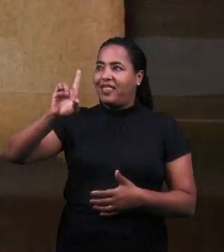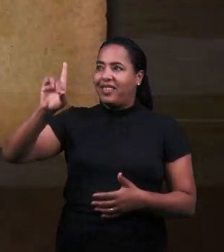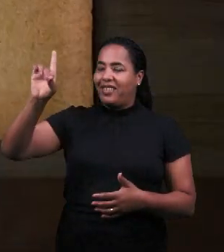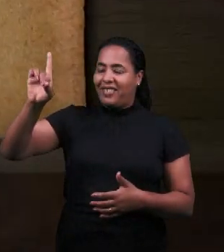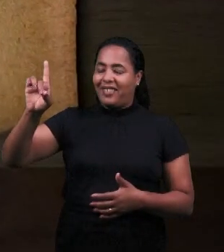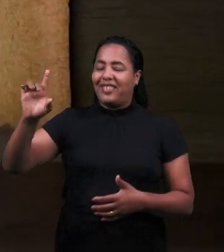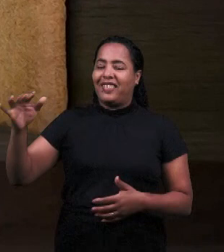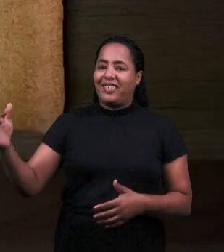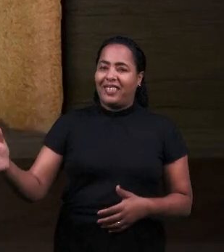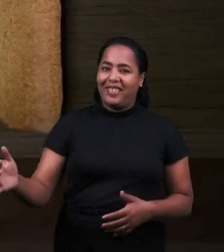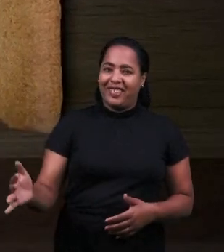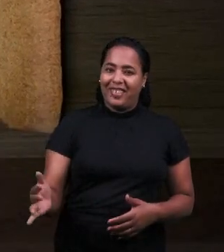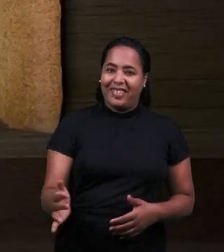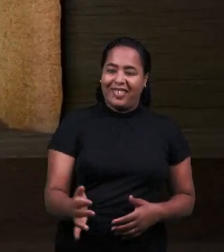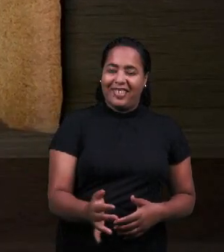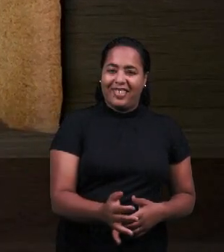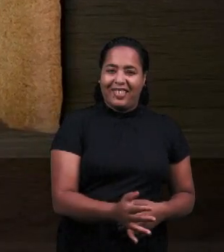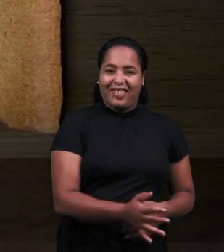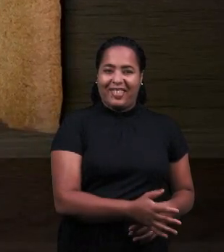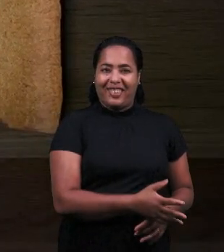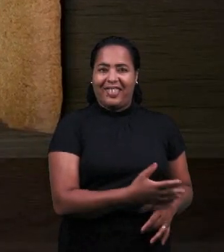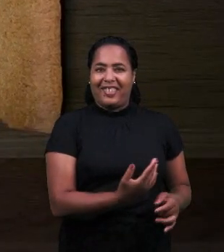Дух Троединого Бога